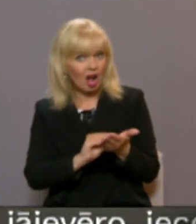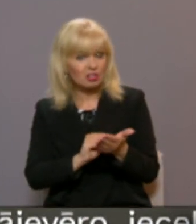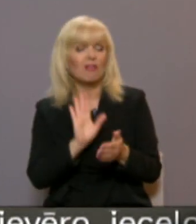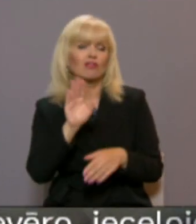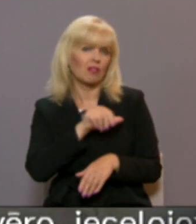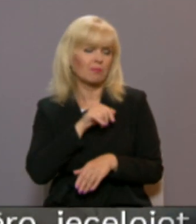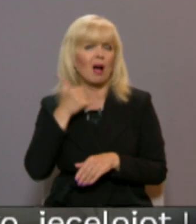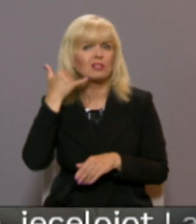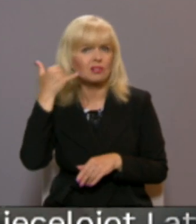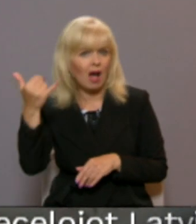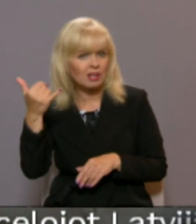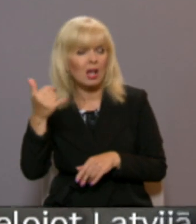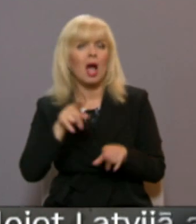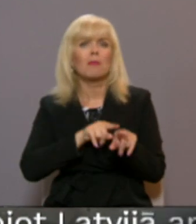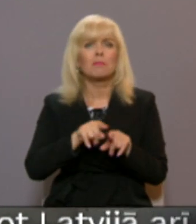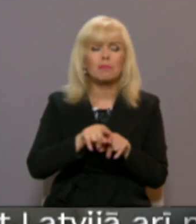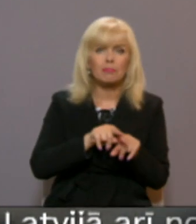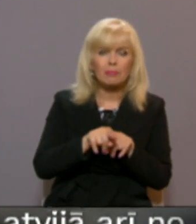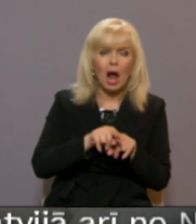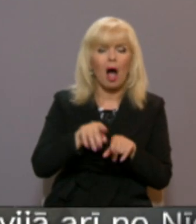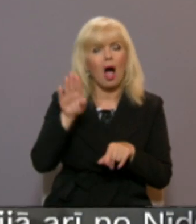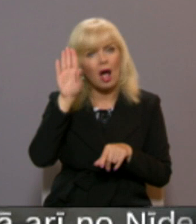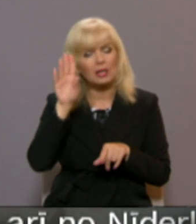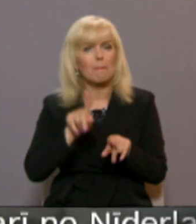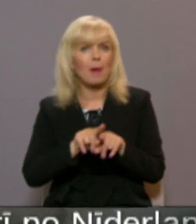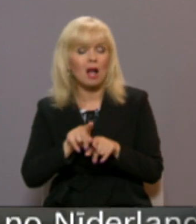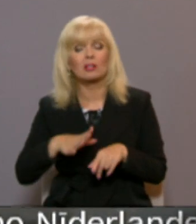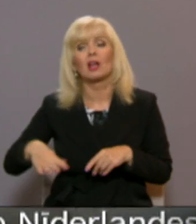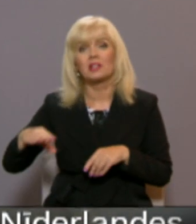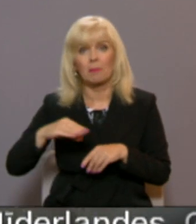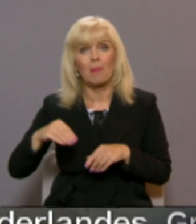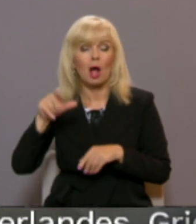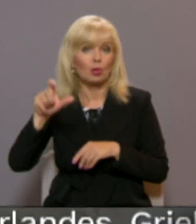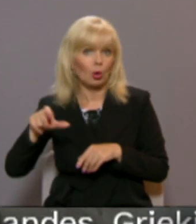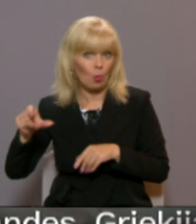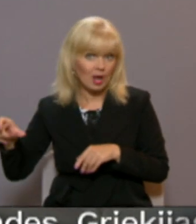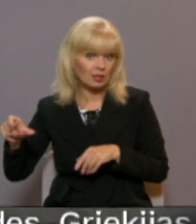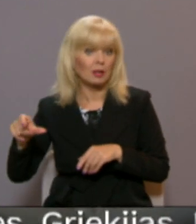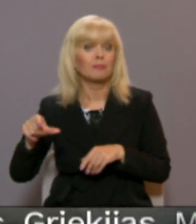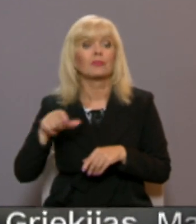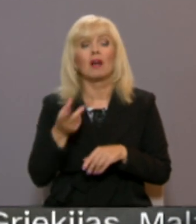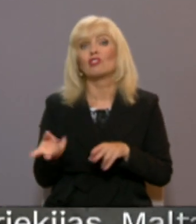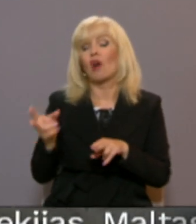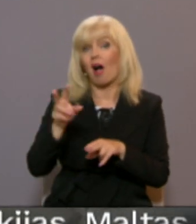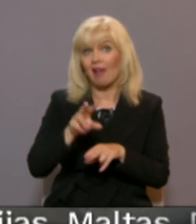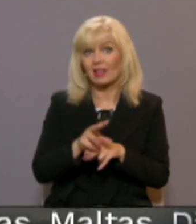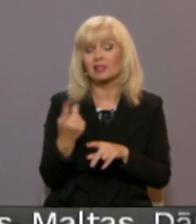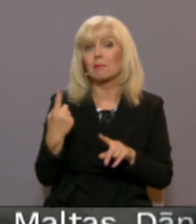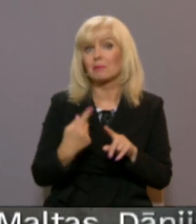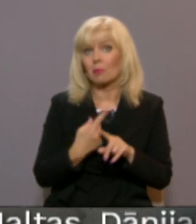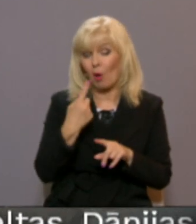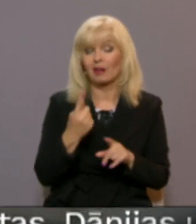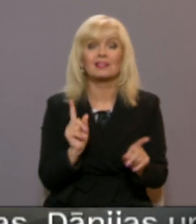zvanīt, var zvanīt brāļi, māsas, draugi, kādi ģimenes locekļi. Nolūk un tad, kad Pusaudzis atnāks, tad pirmo reizi